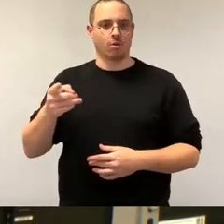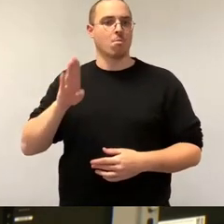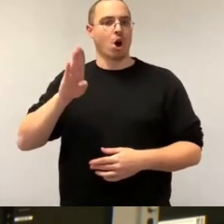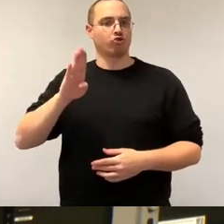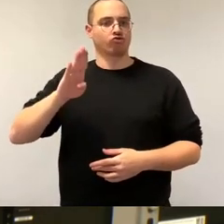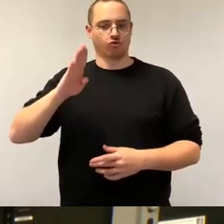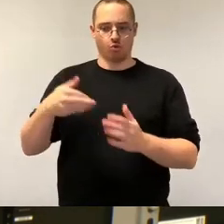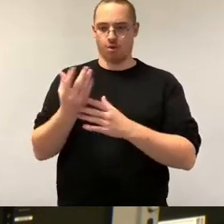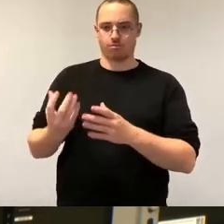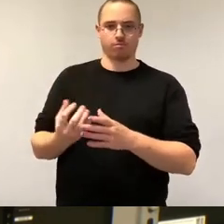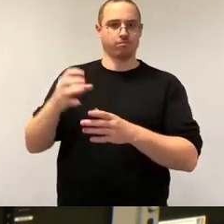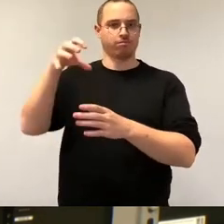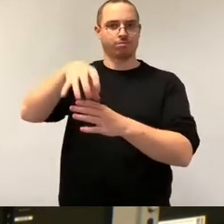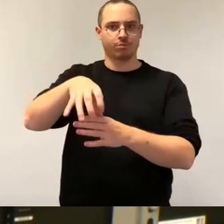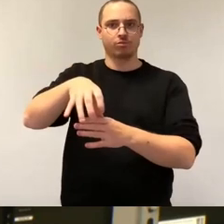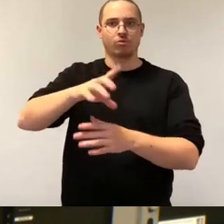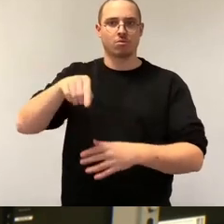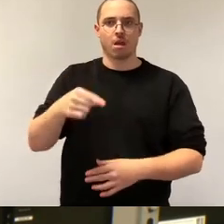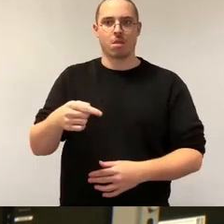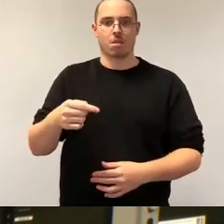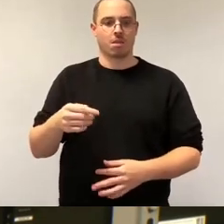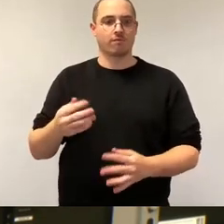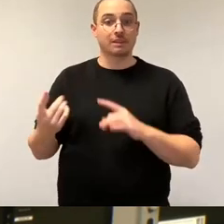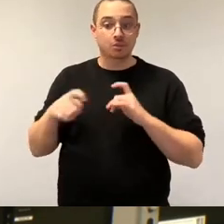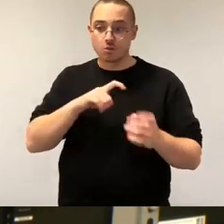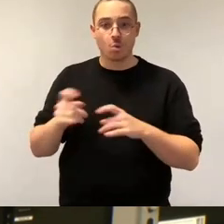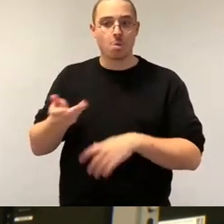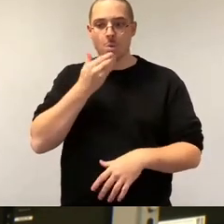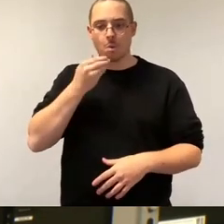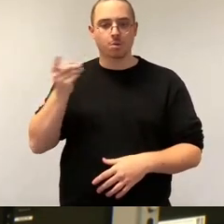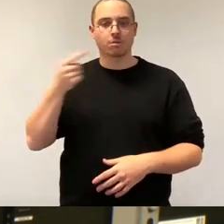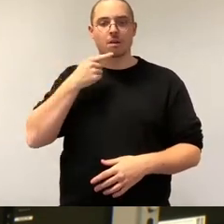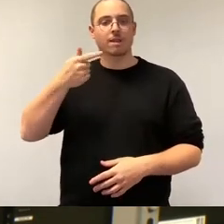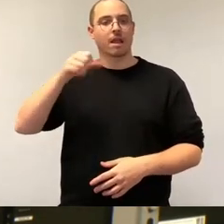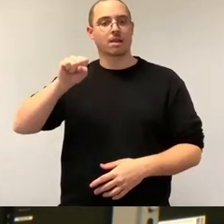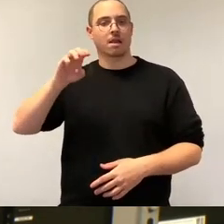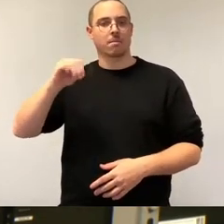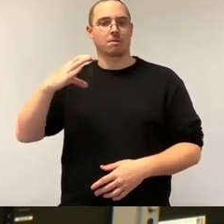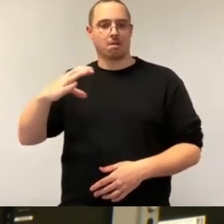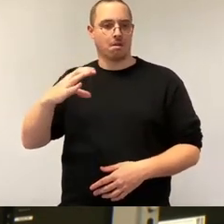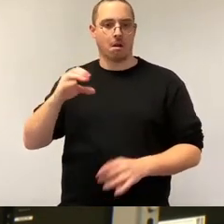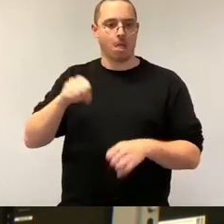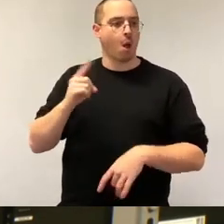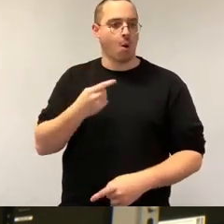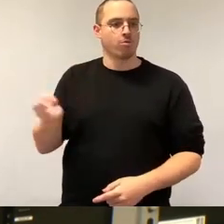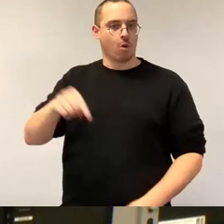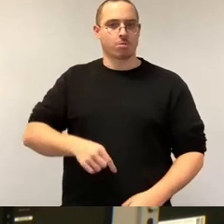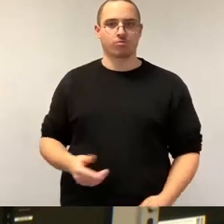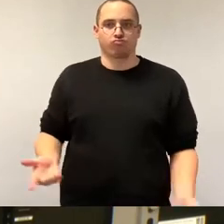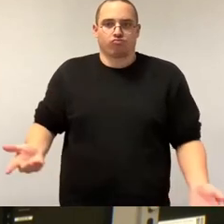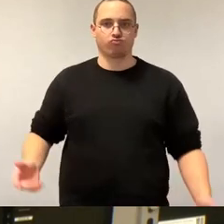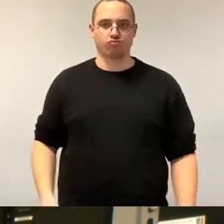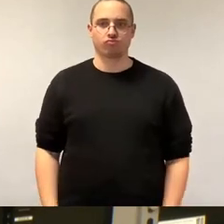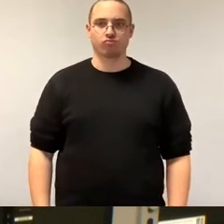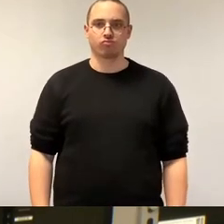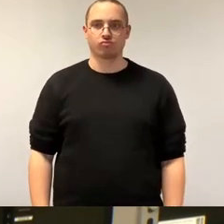zu diskutieren, das beschlossen. Jetzt bin ich ja auch nicht ganz fern von diesem Planeten